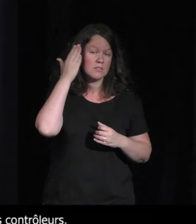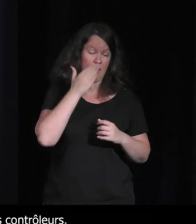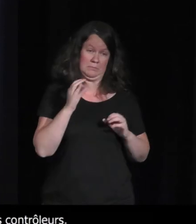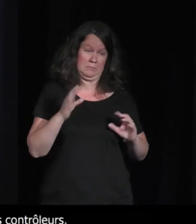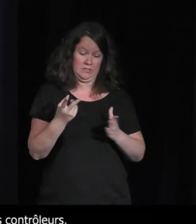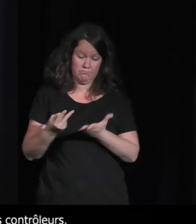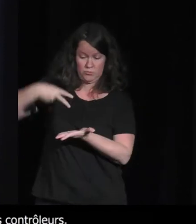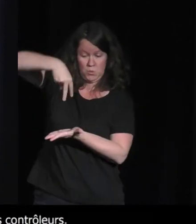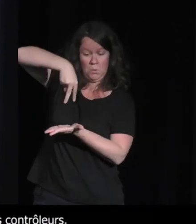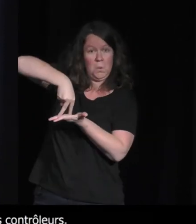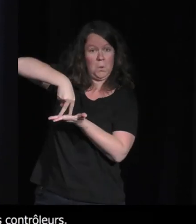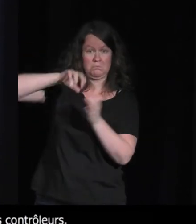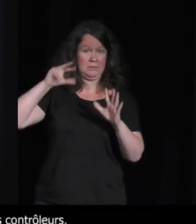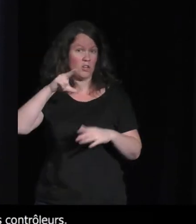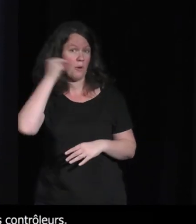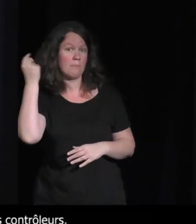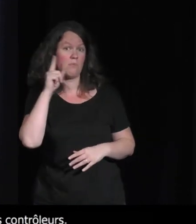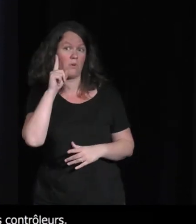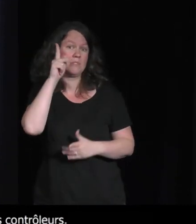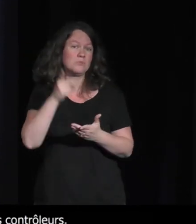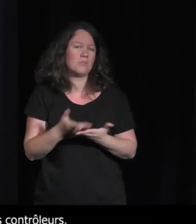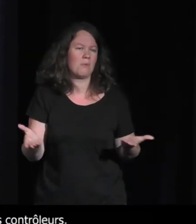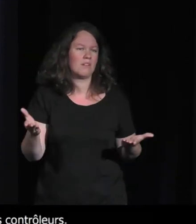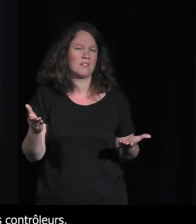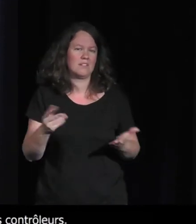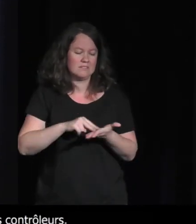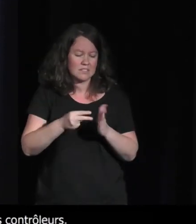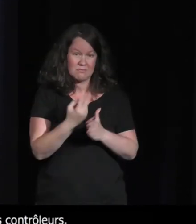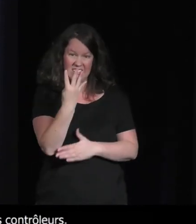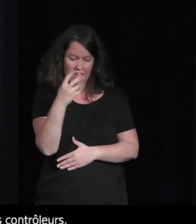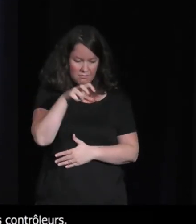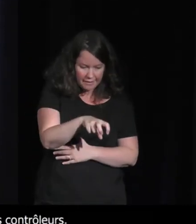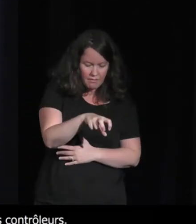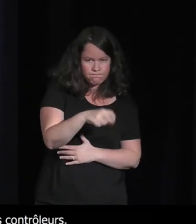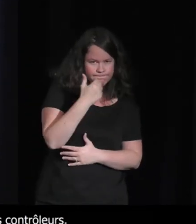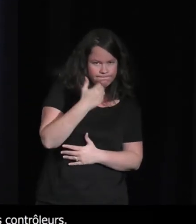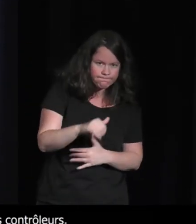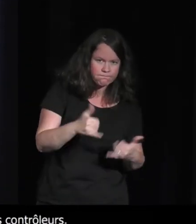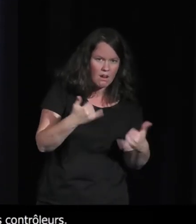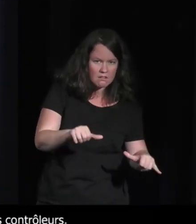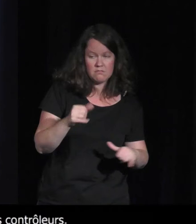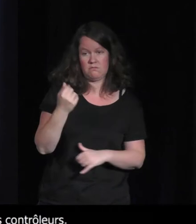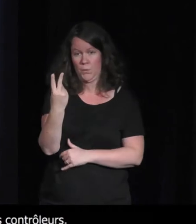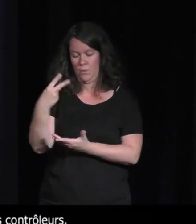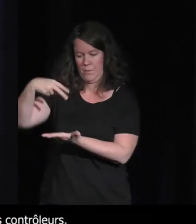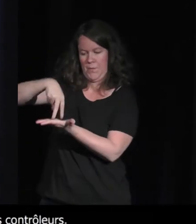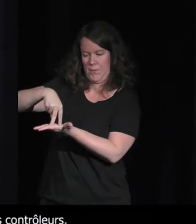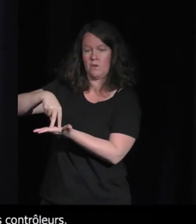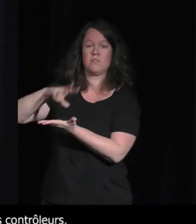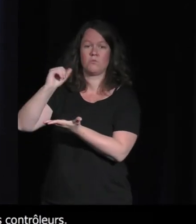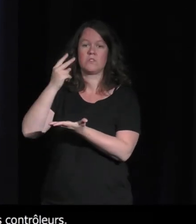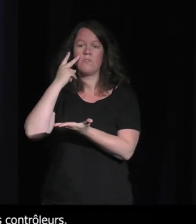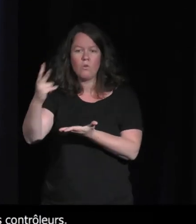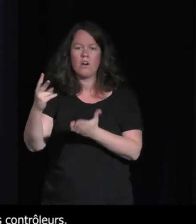a quand même tout un historique de l'animal anthropomorphe vraiment voilà mais